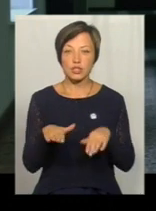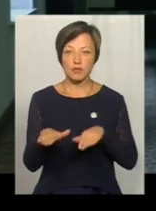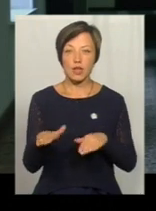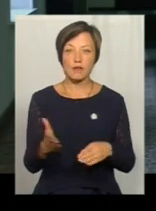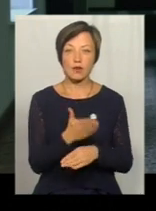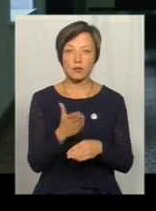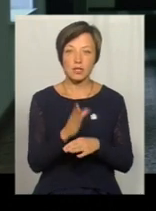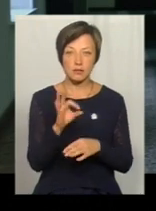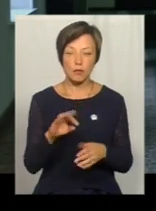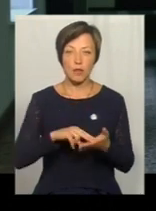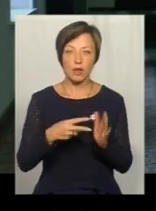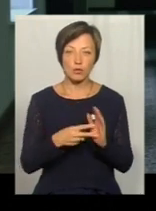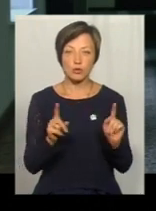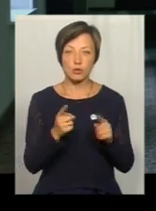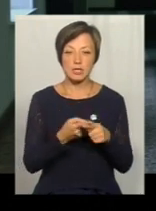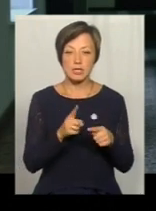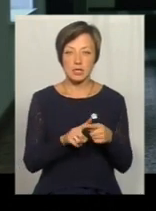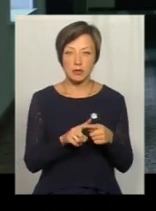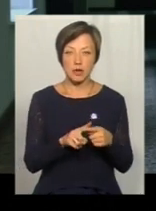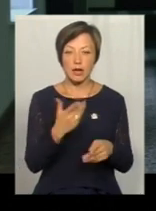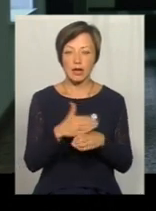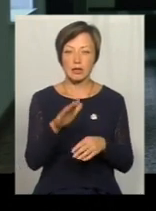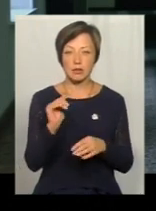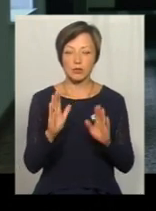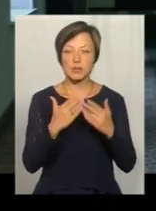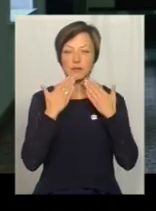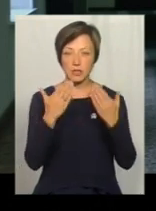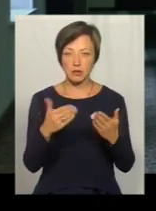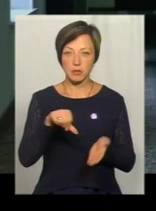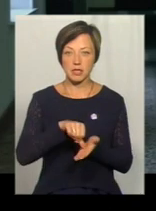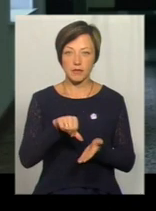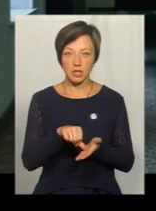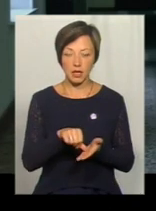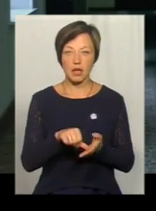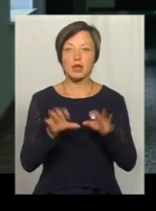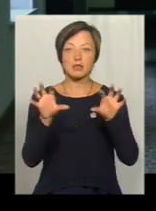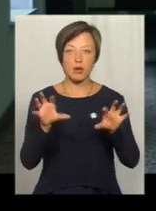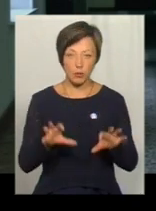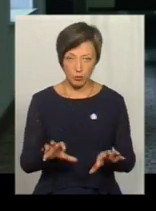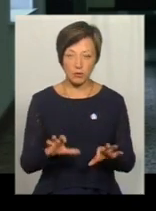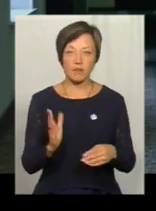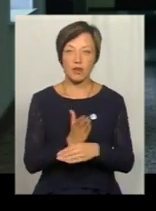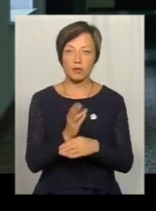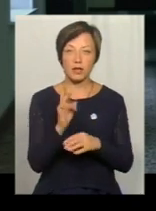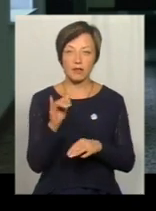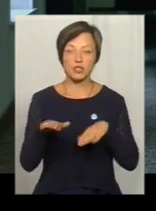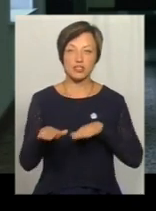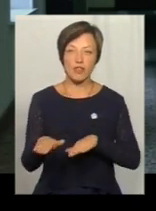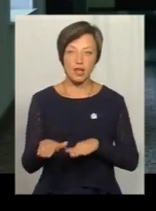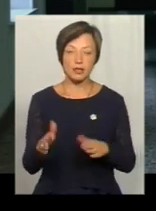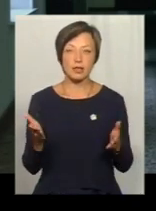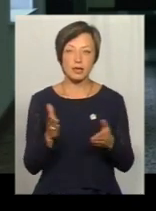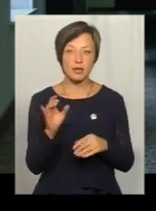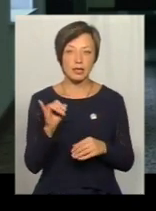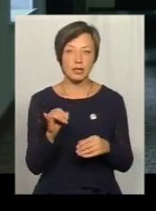виробництво. Ми плануємо, що за цими кредитами будуть звертатися також представники легальних виробників швейних і